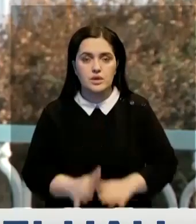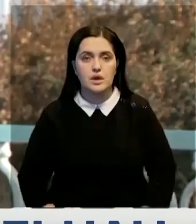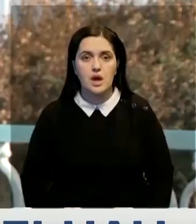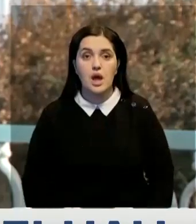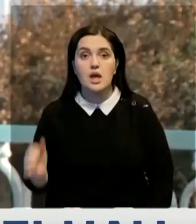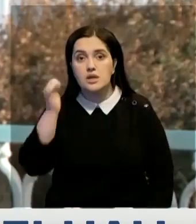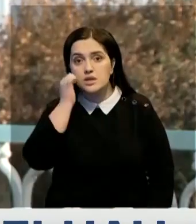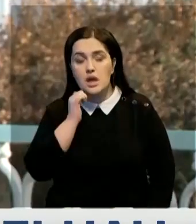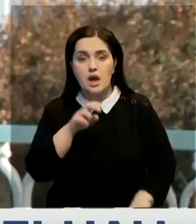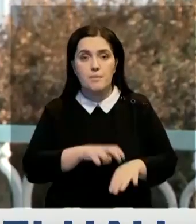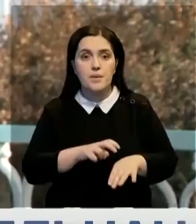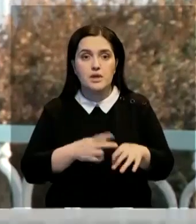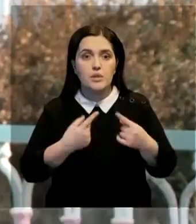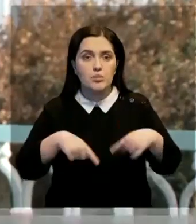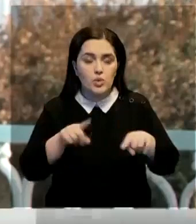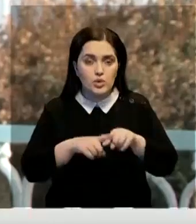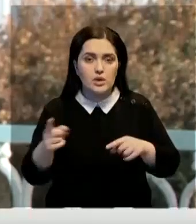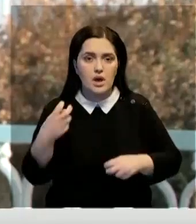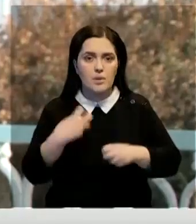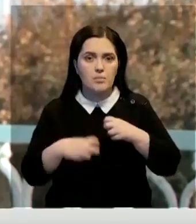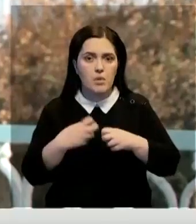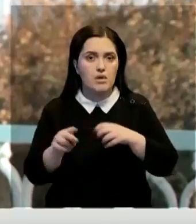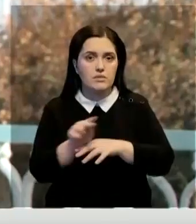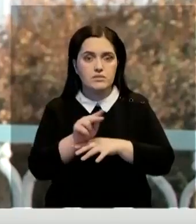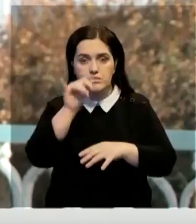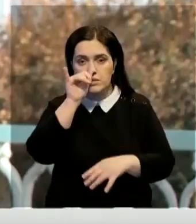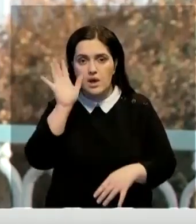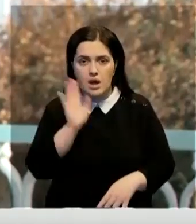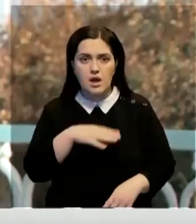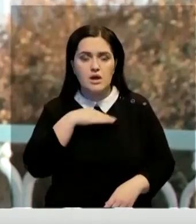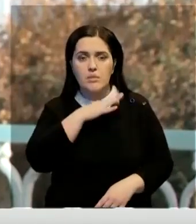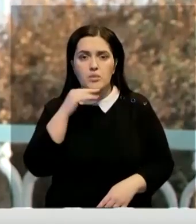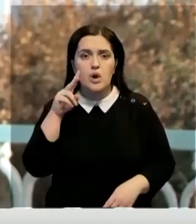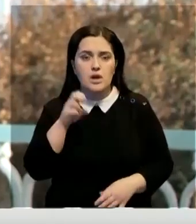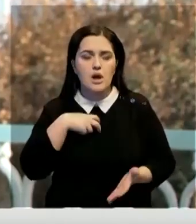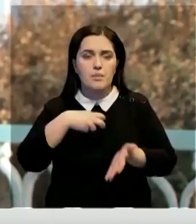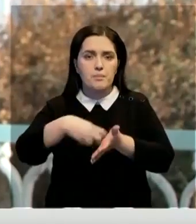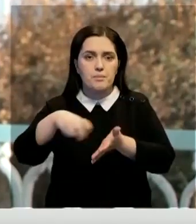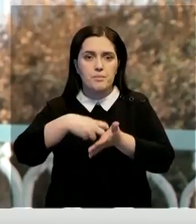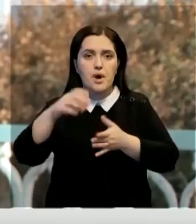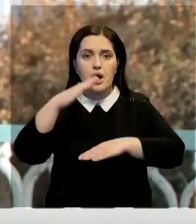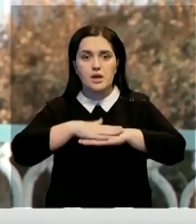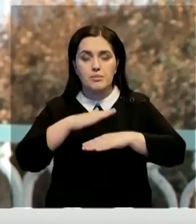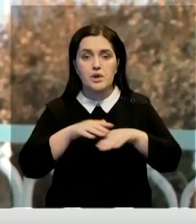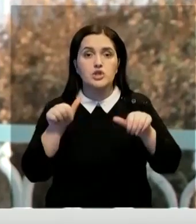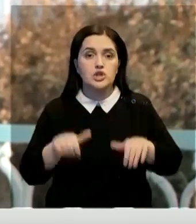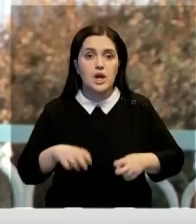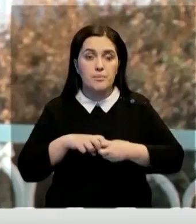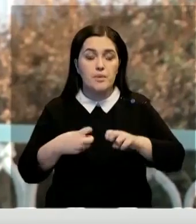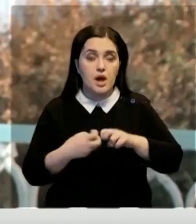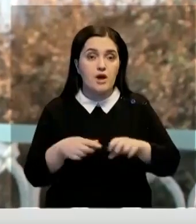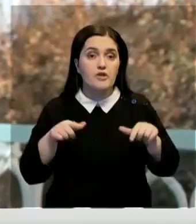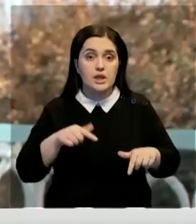Старый медпункт разваливается на глазах. Здание не подлежит ремонту. Мы много лет писали об этом в Акимат. Просили решить проблему. В этом году совет